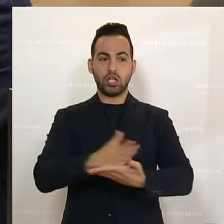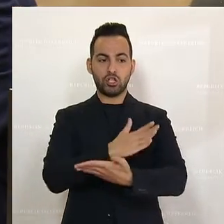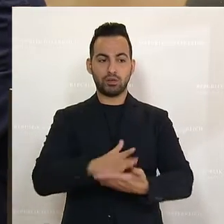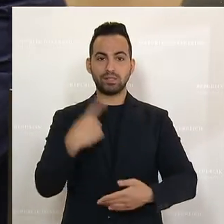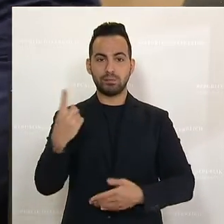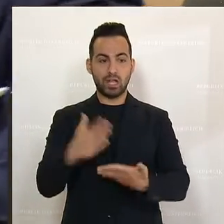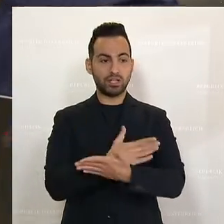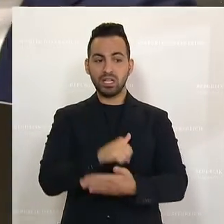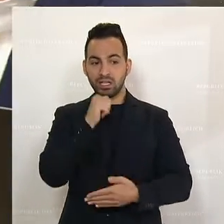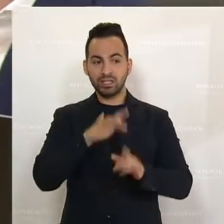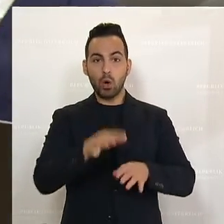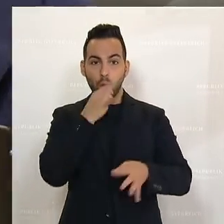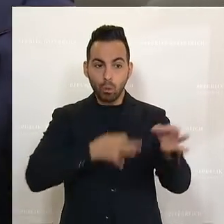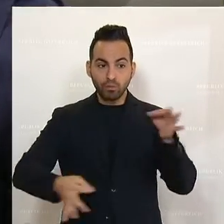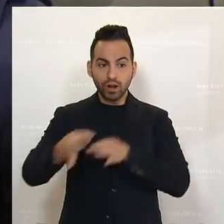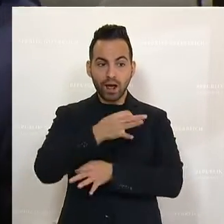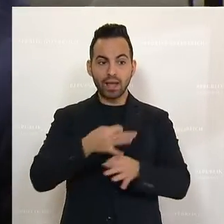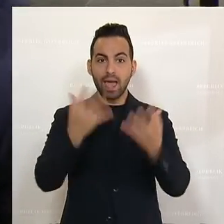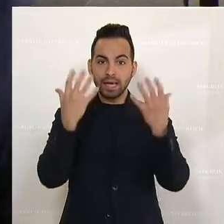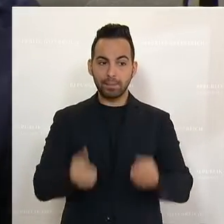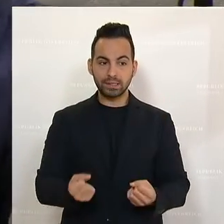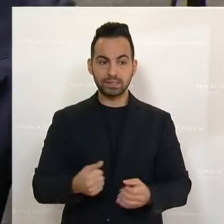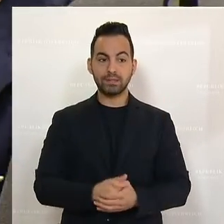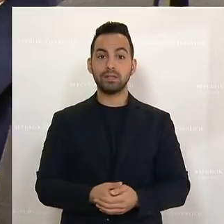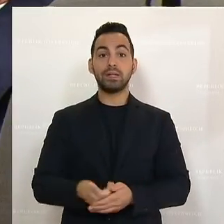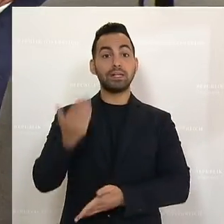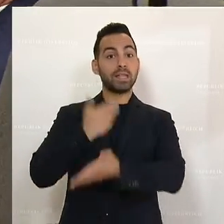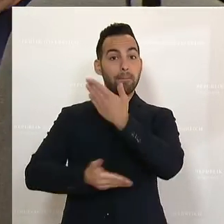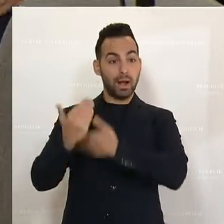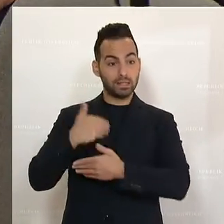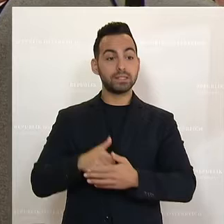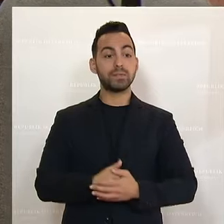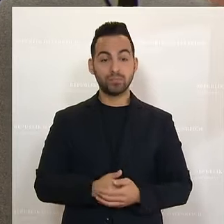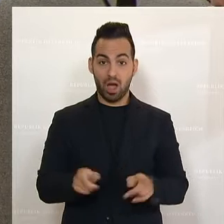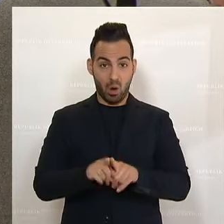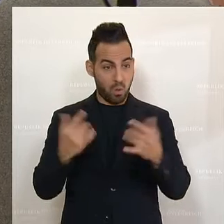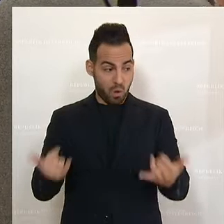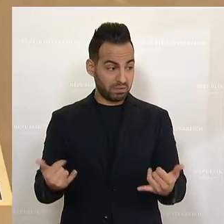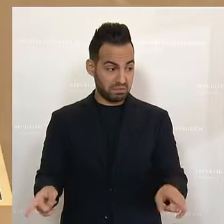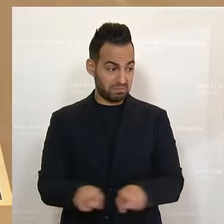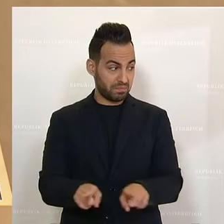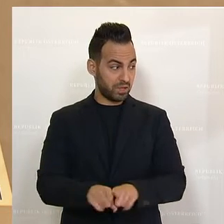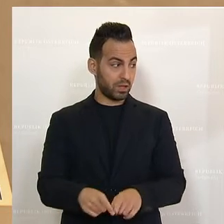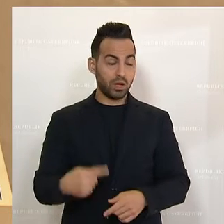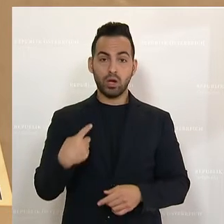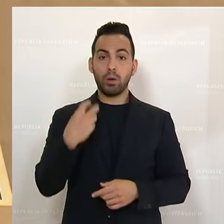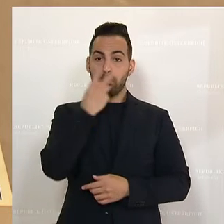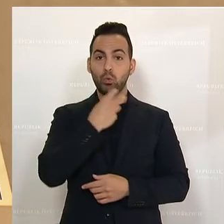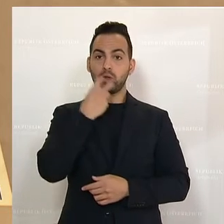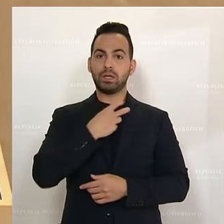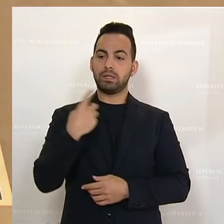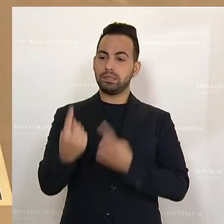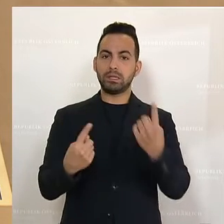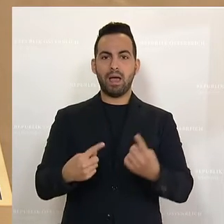nicht aufgrund von Umfrageergebnissen. Damals übrigens wie auch heute. Also degradieren Sie nicht Ihre